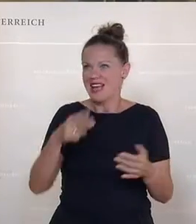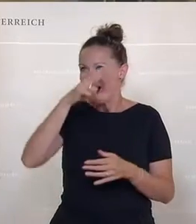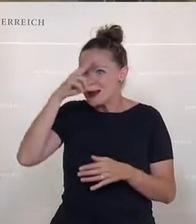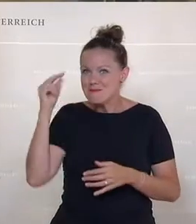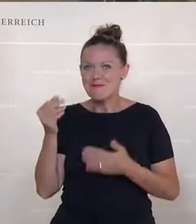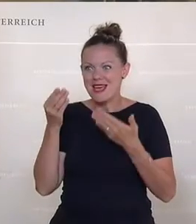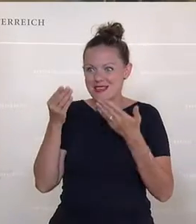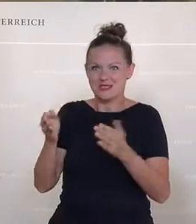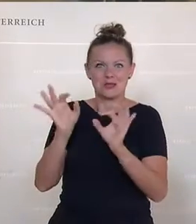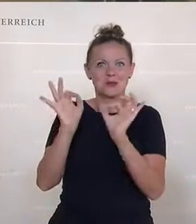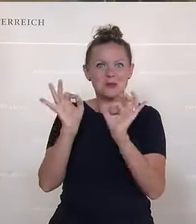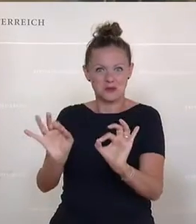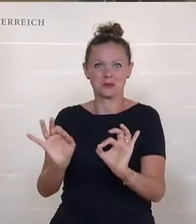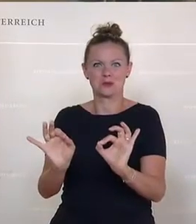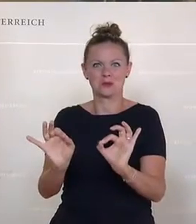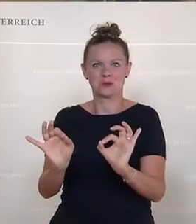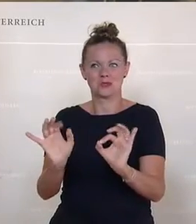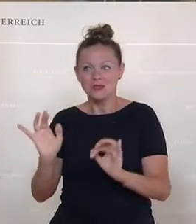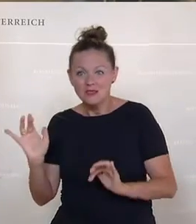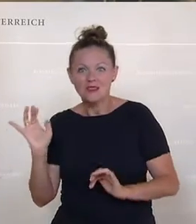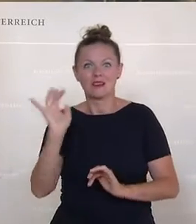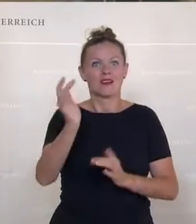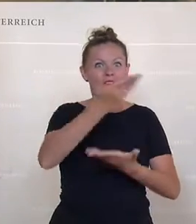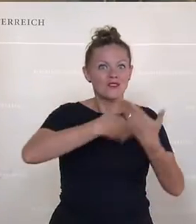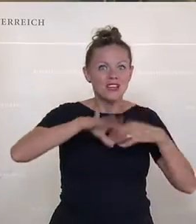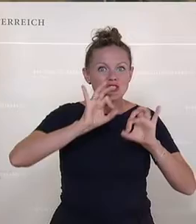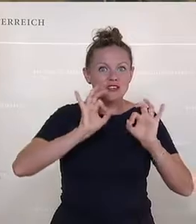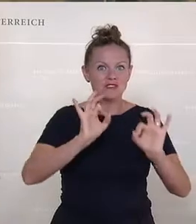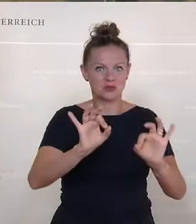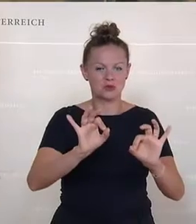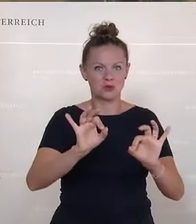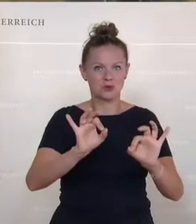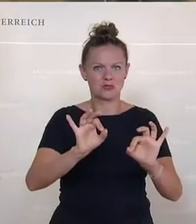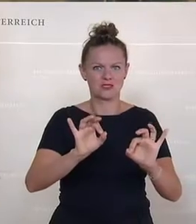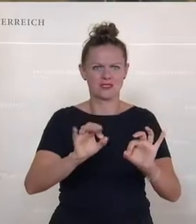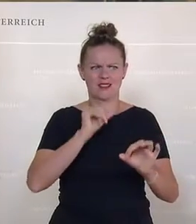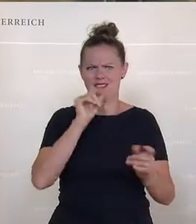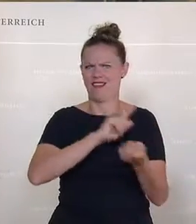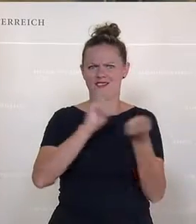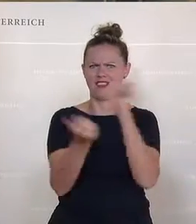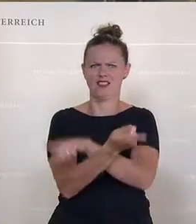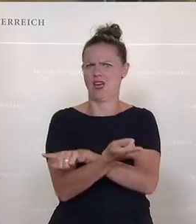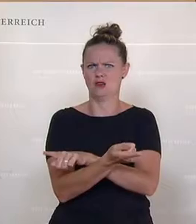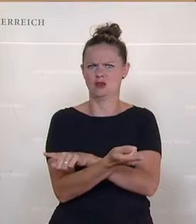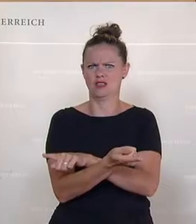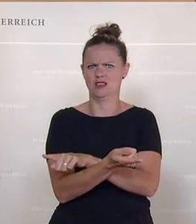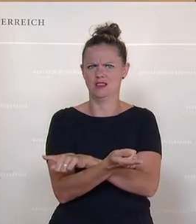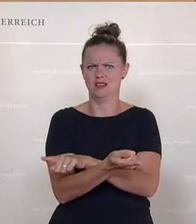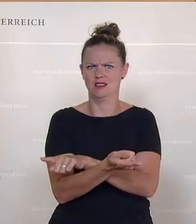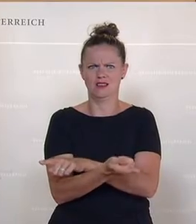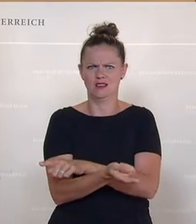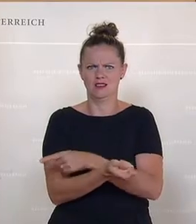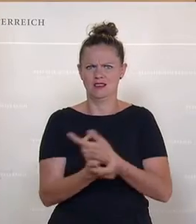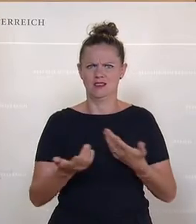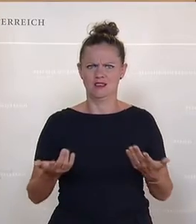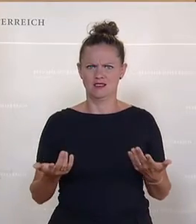gut geht, geht es der Wirtschaft gut, Herr Kopf. Und verwechseln es doch nicht, verwechseln es doch nicht